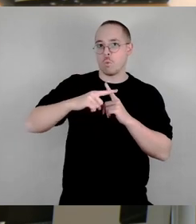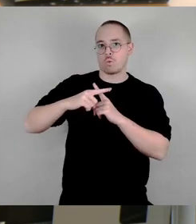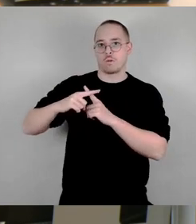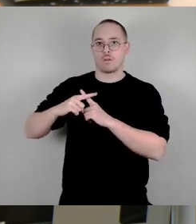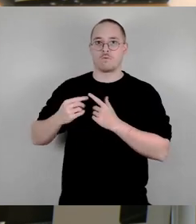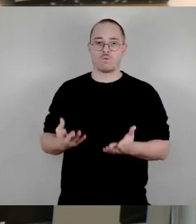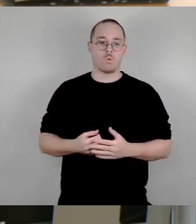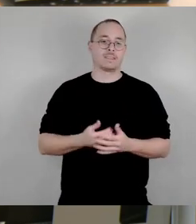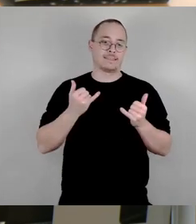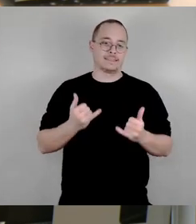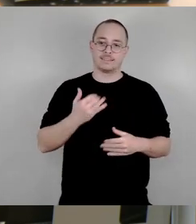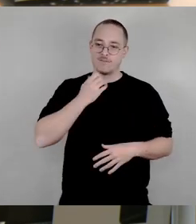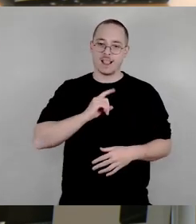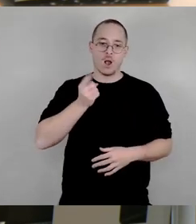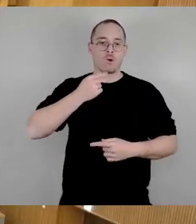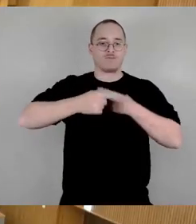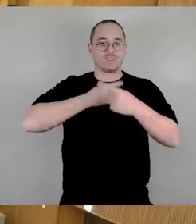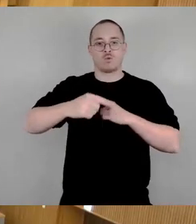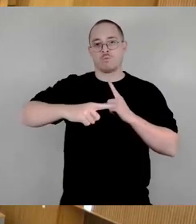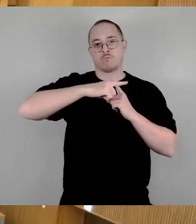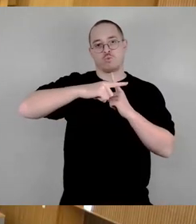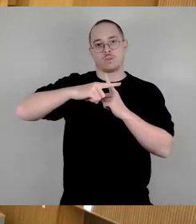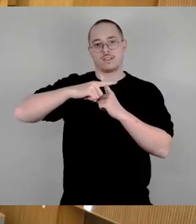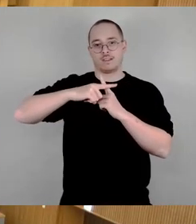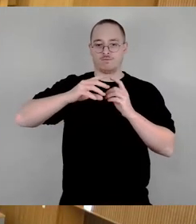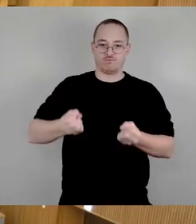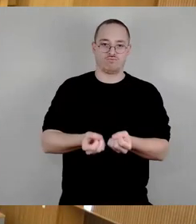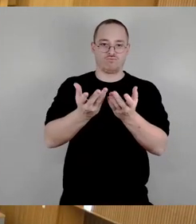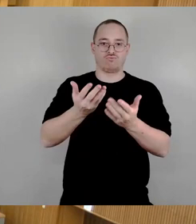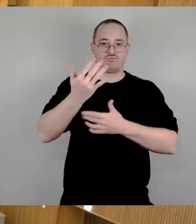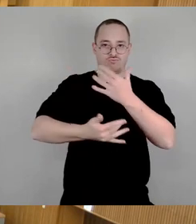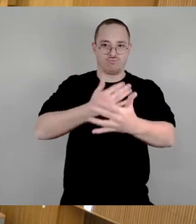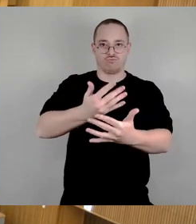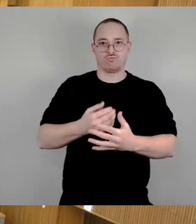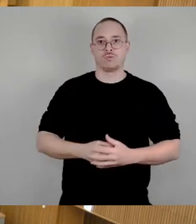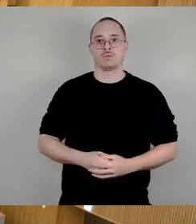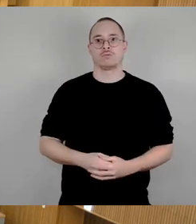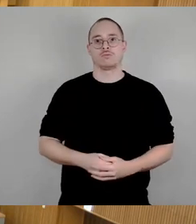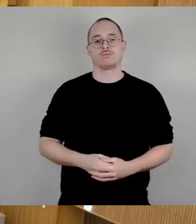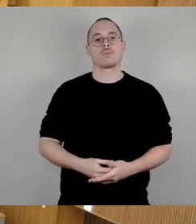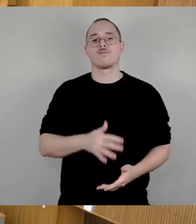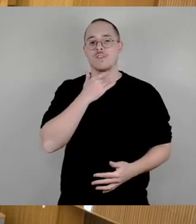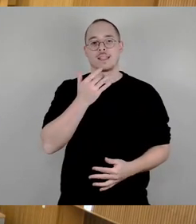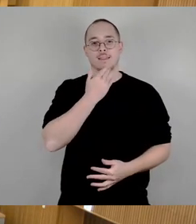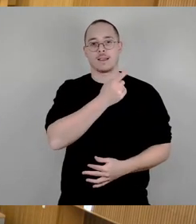eine positive Entwicklung auf den Weg zu bringen. Ich bedanke mich für Ihre Aufmerksamkeit.